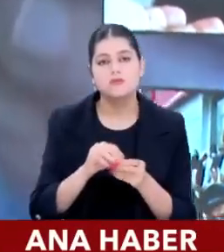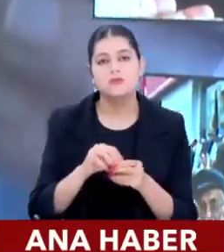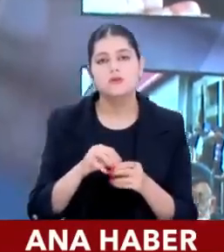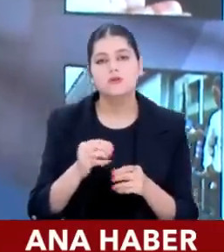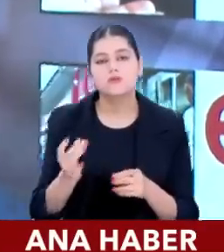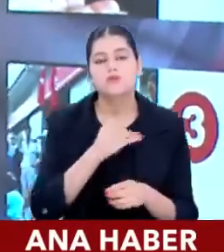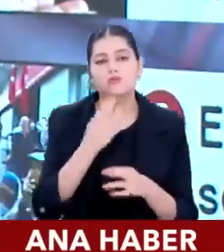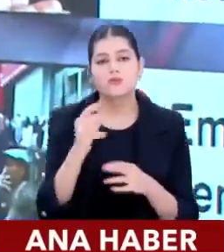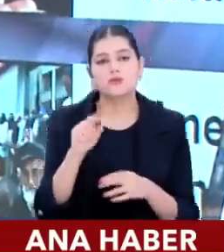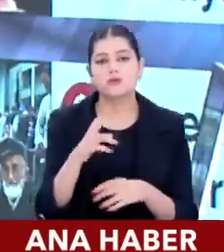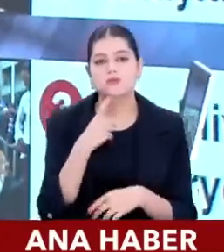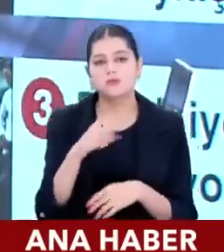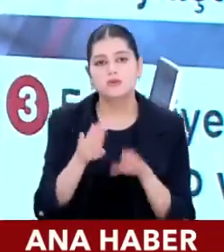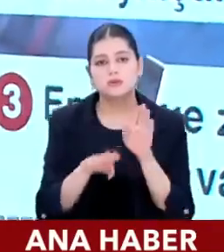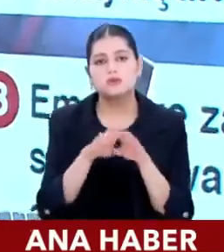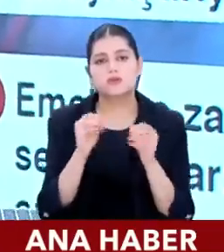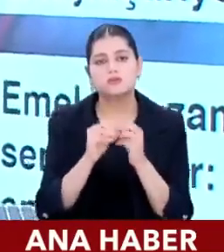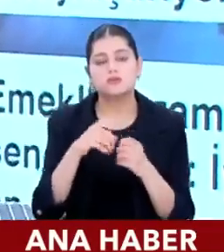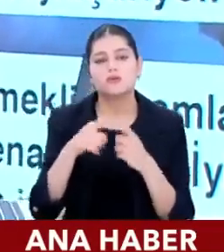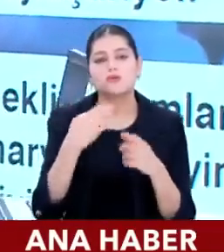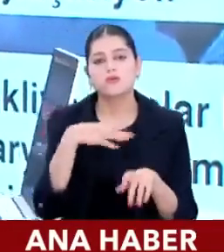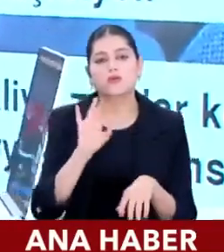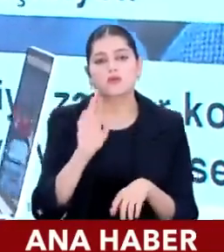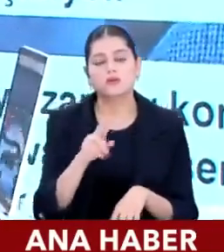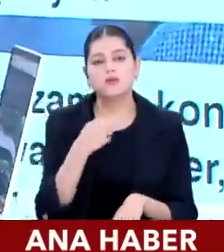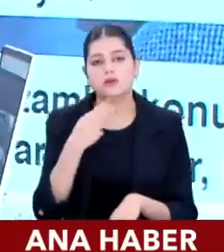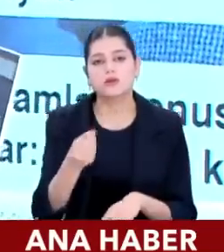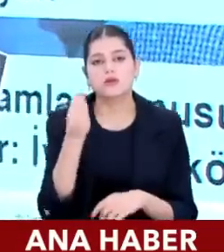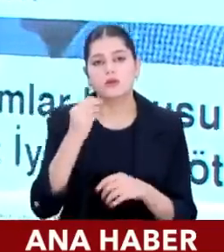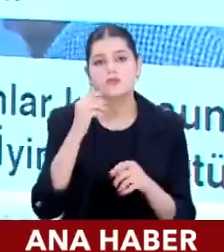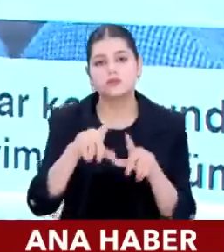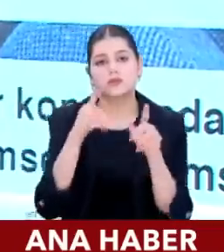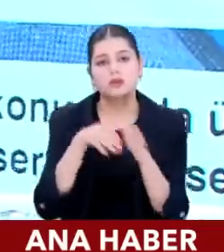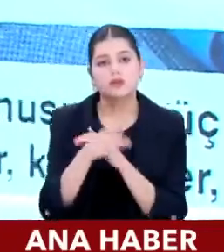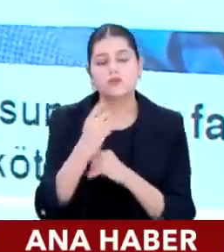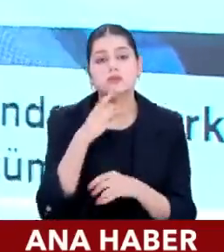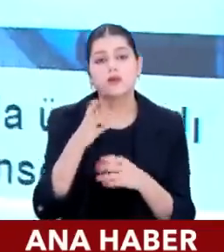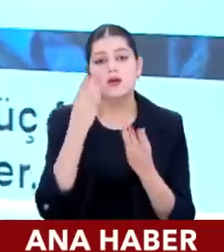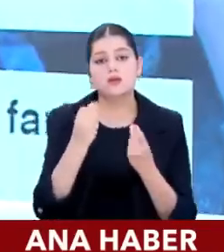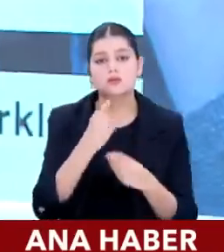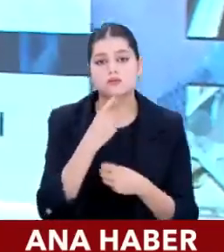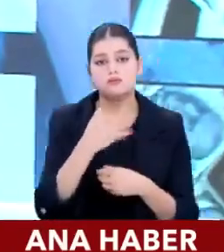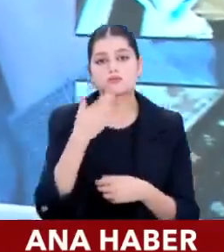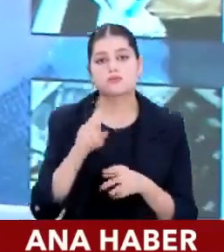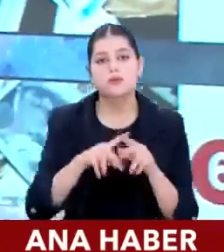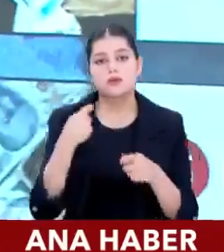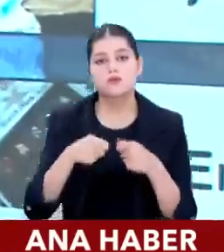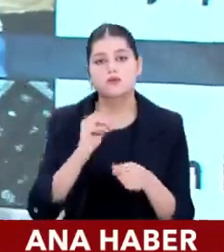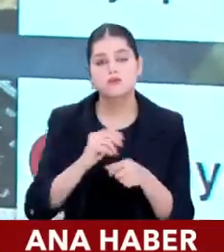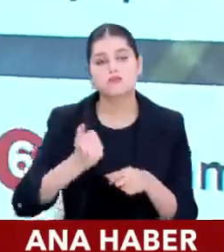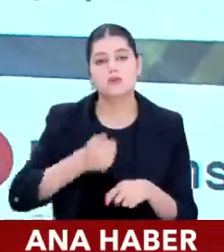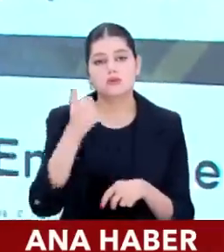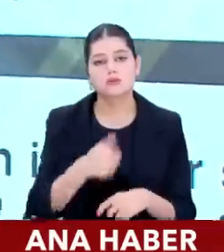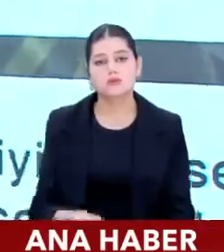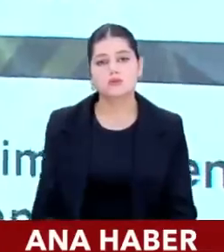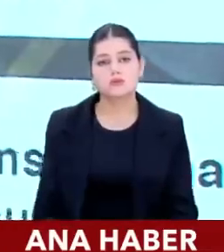kompanse etme diyelim dengeleme arayışı da yok değil. Peki en iyimser senaryoya gelirsek ne olur? Merkez Bankası